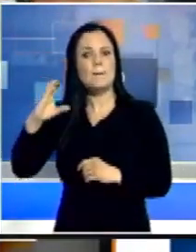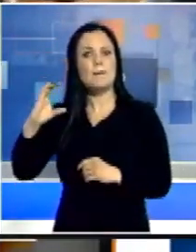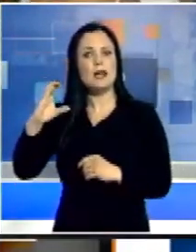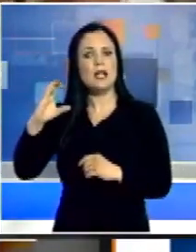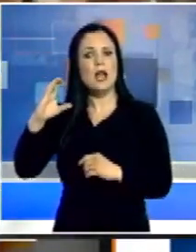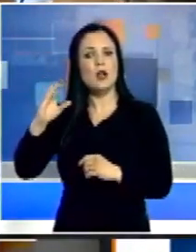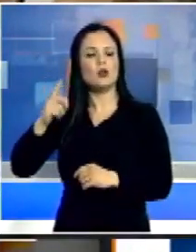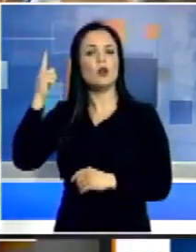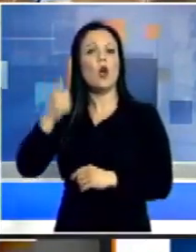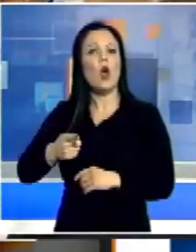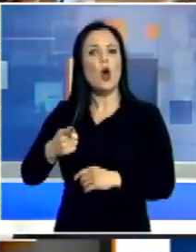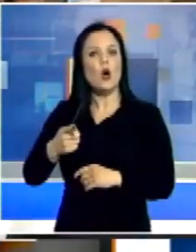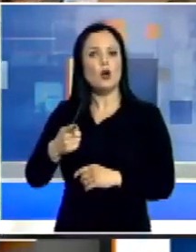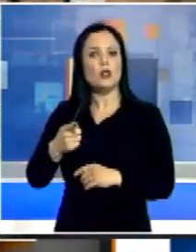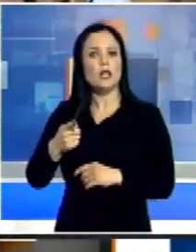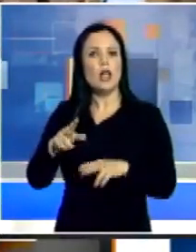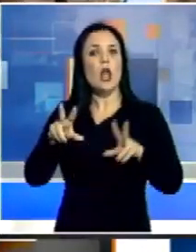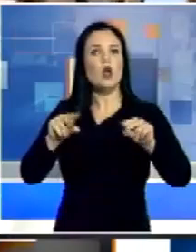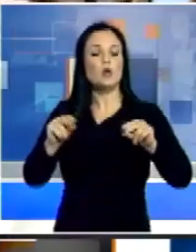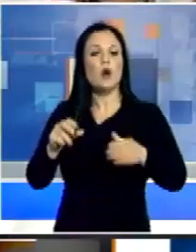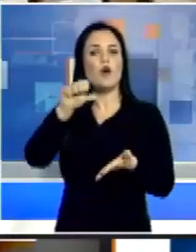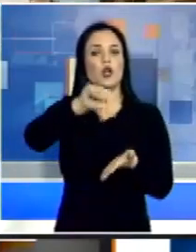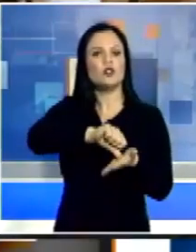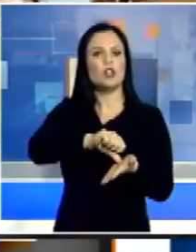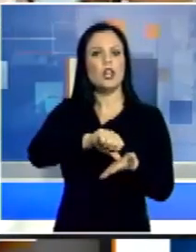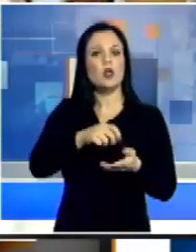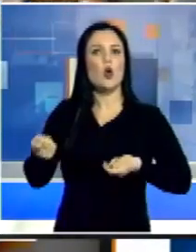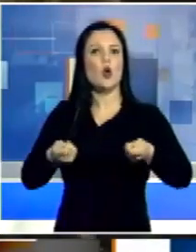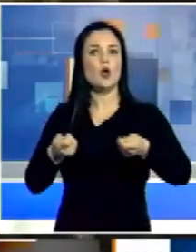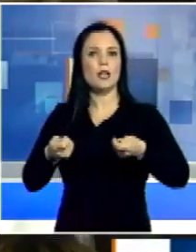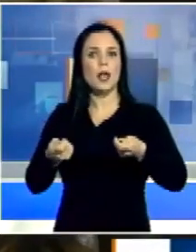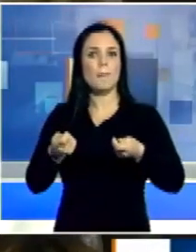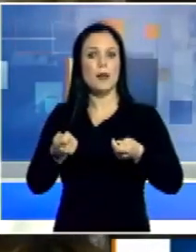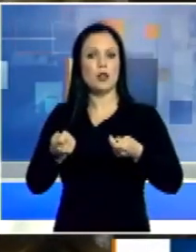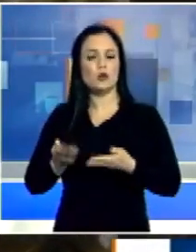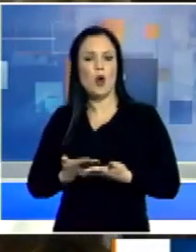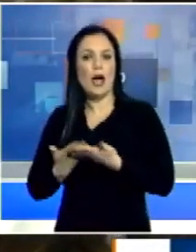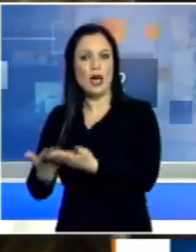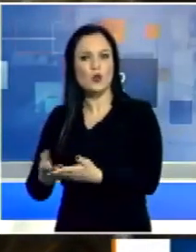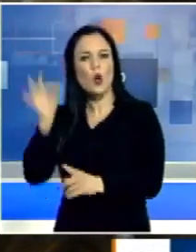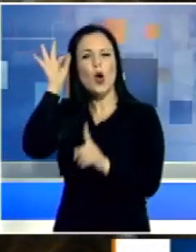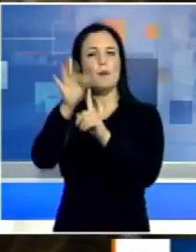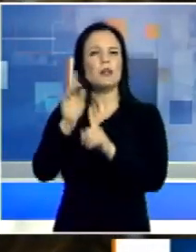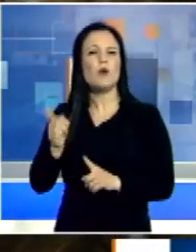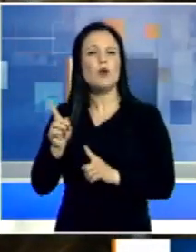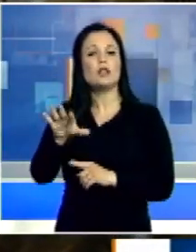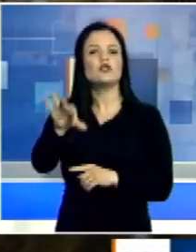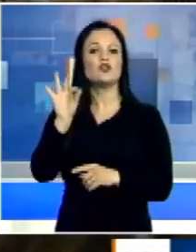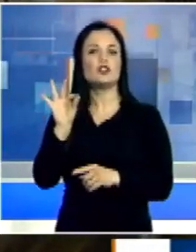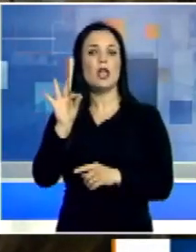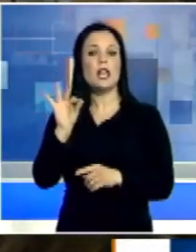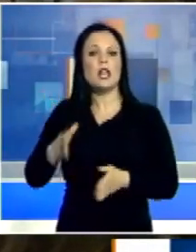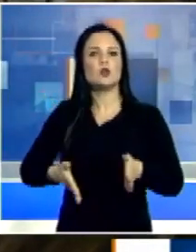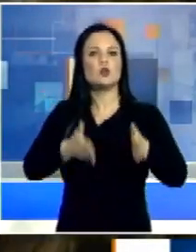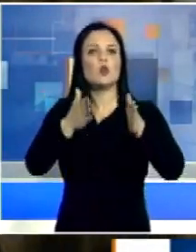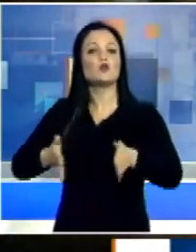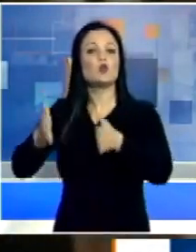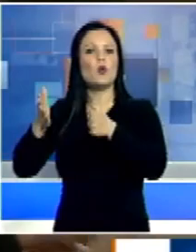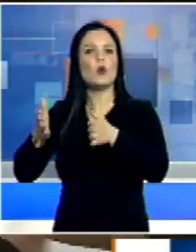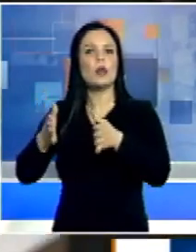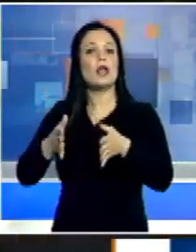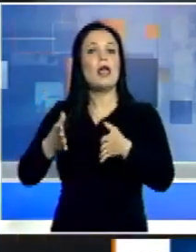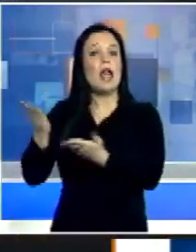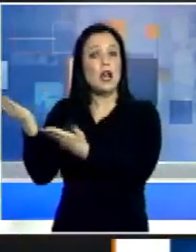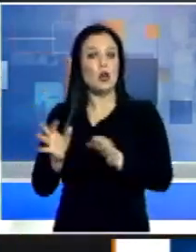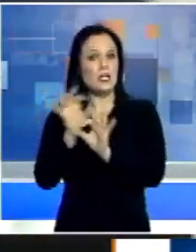disposto la costituzione del centro di coordinamento dei soccorsi. L'obiettivo sarà individuare le strutture di accoglienza già pronte che